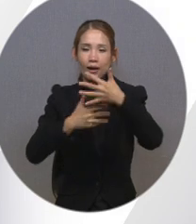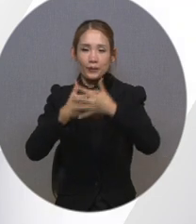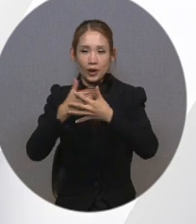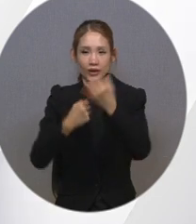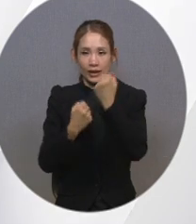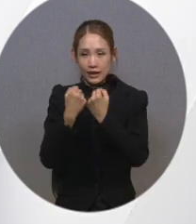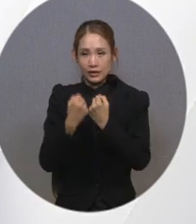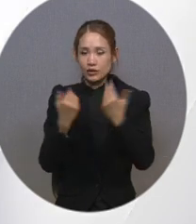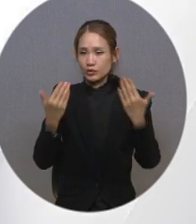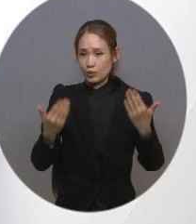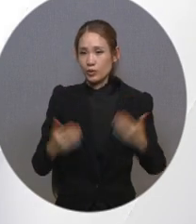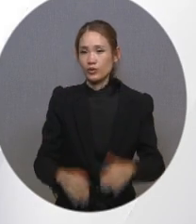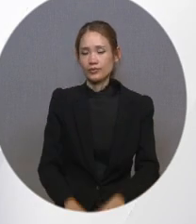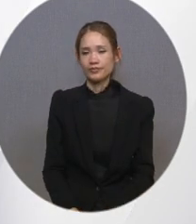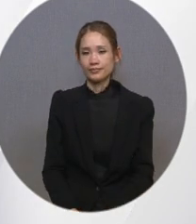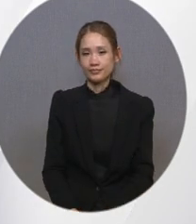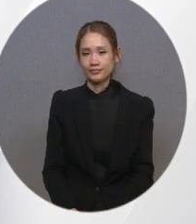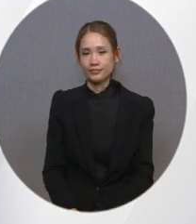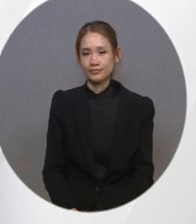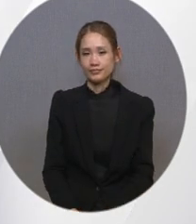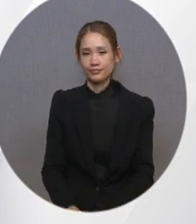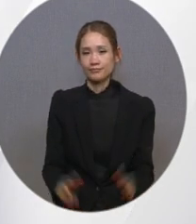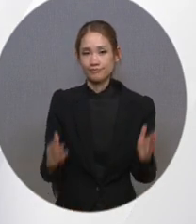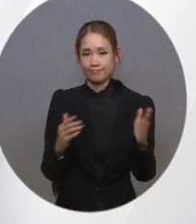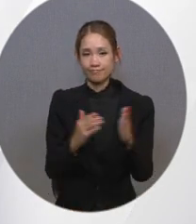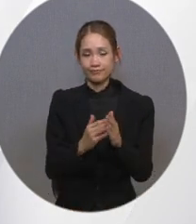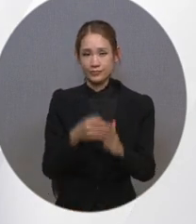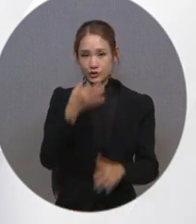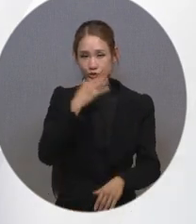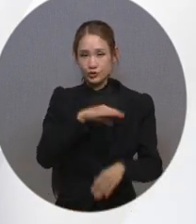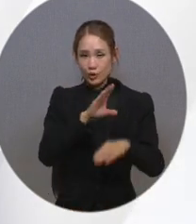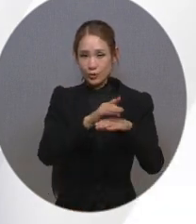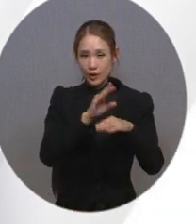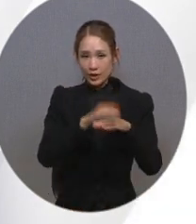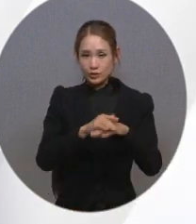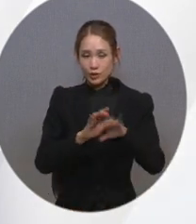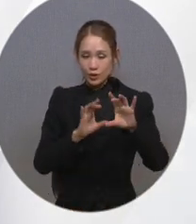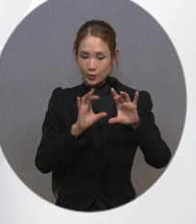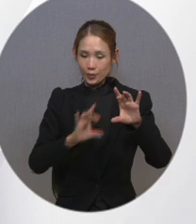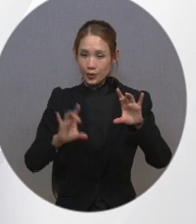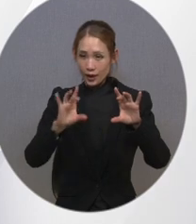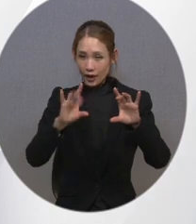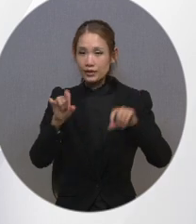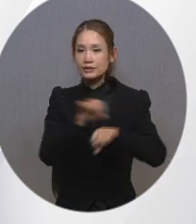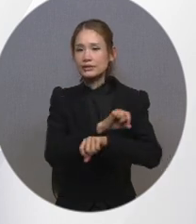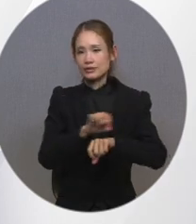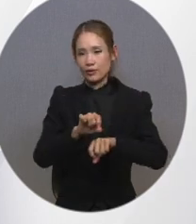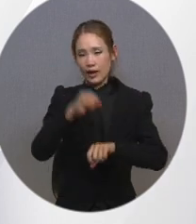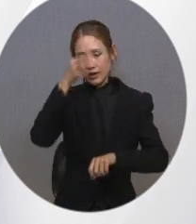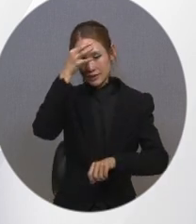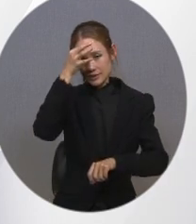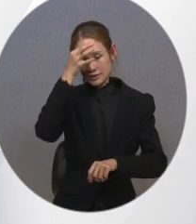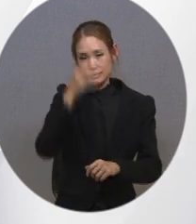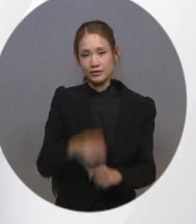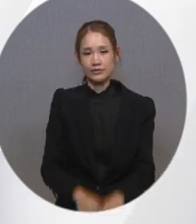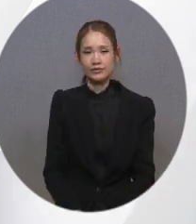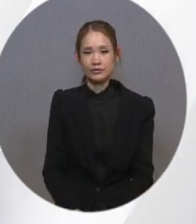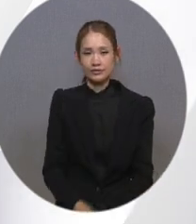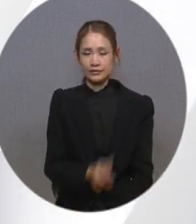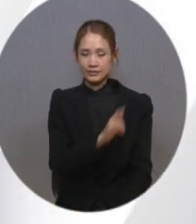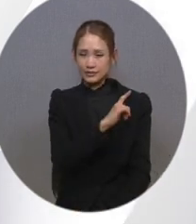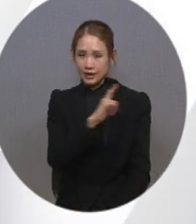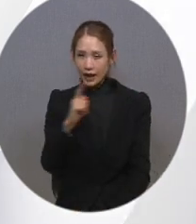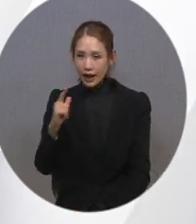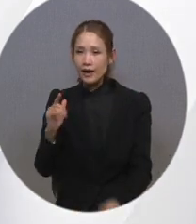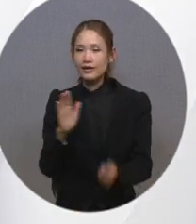기능입니다. 지금까지 유료방송 셋톱박스 특화 기능에 대해 살펴보았는데요. 다양하게